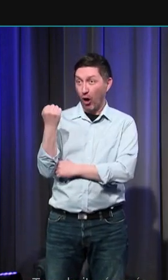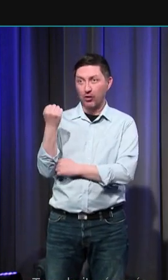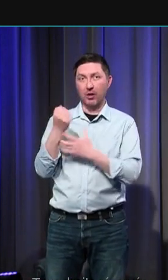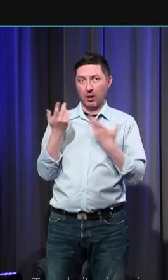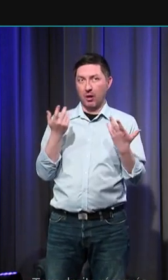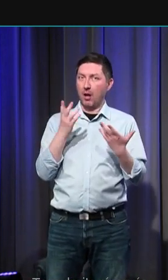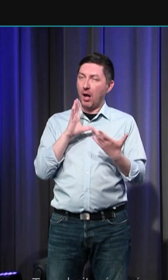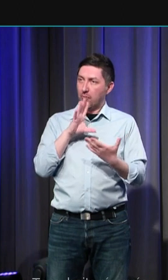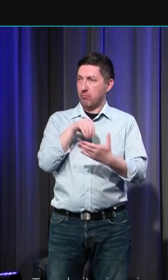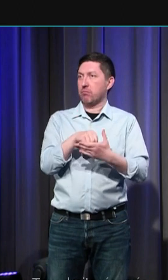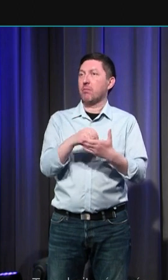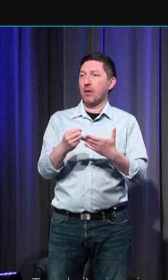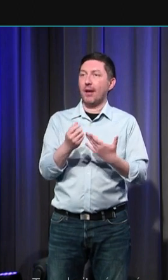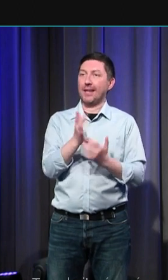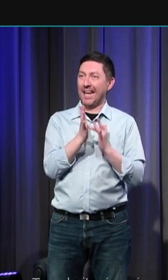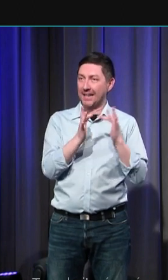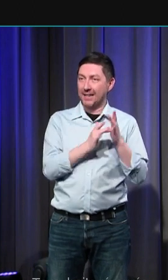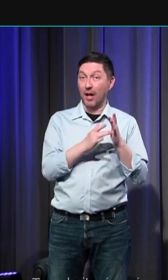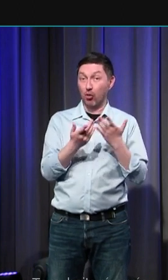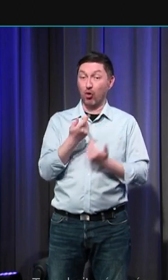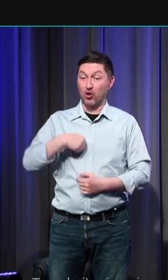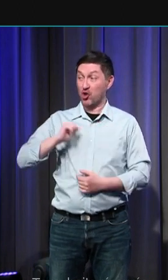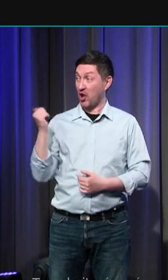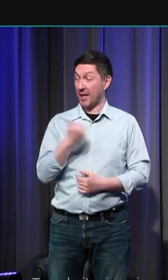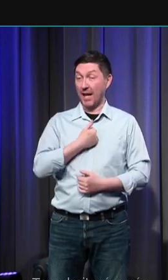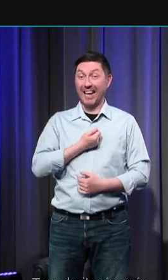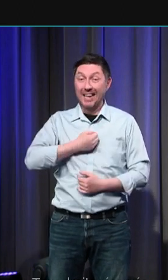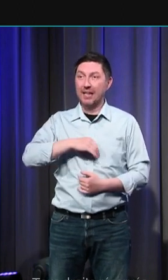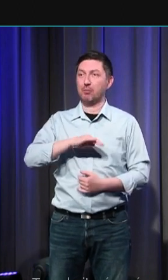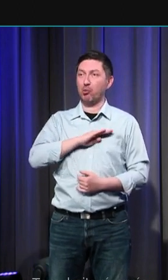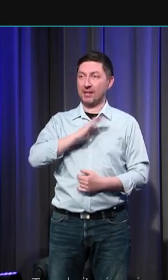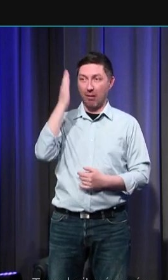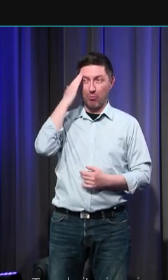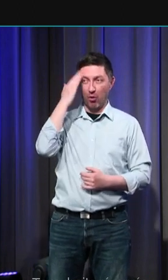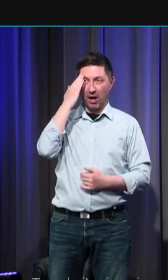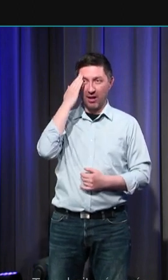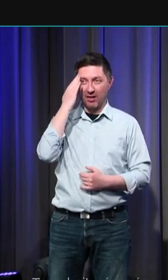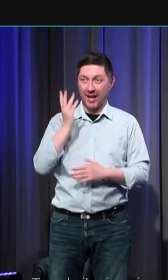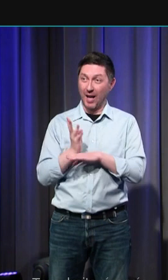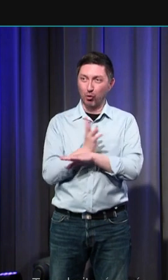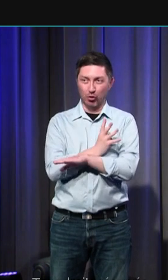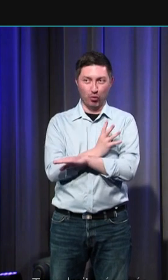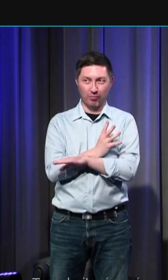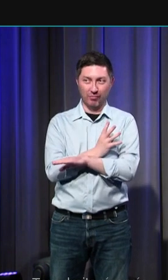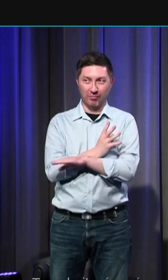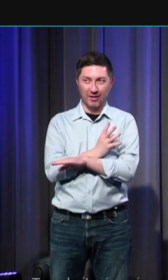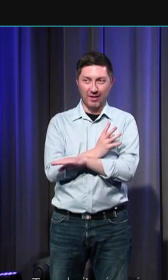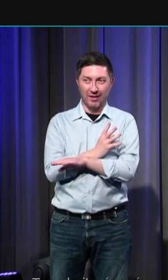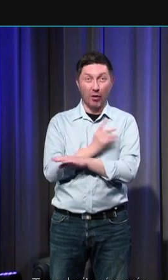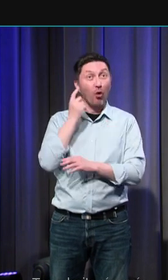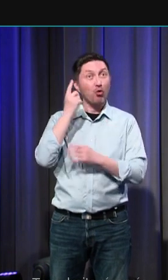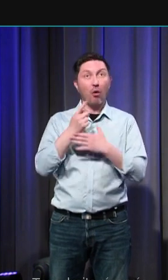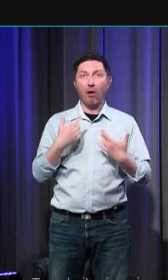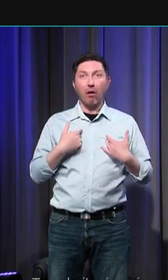savoir qu'il y a une responsabilité morale de nos ressentis, même si nous avons le sentiment, l